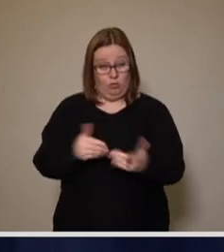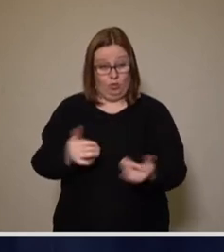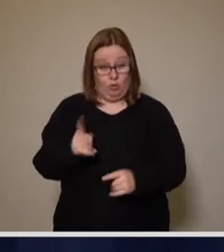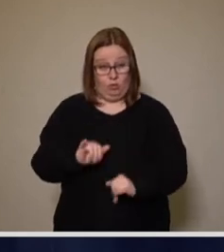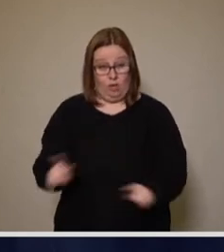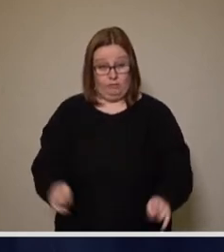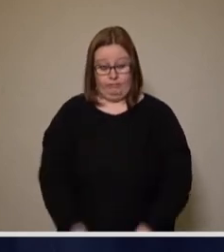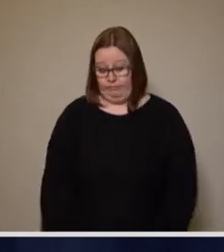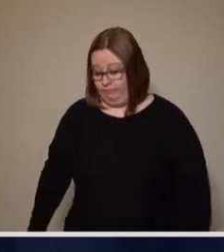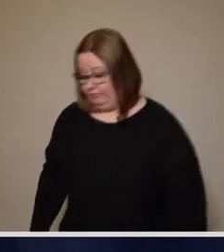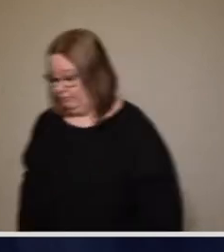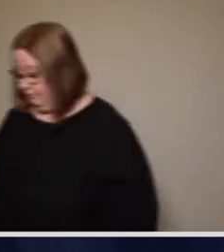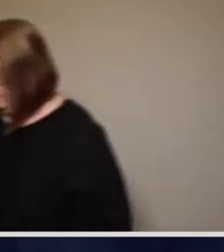bleiben?